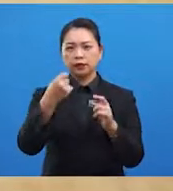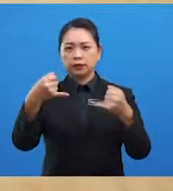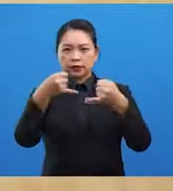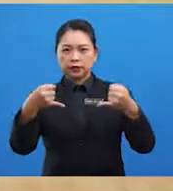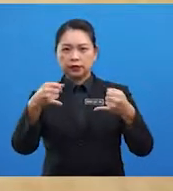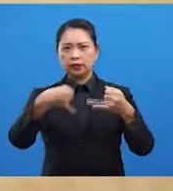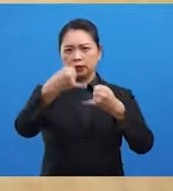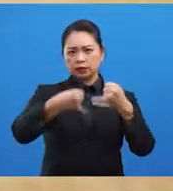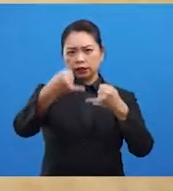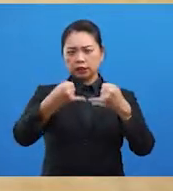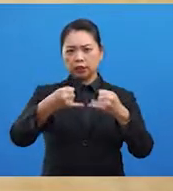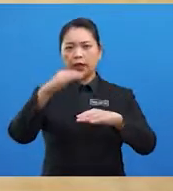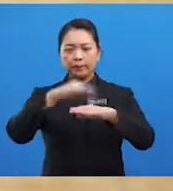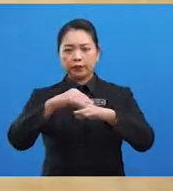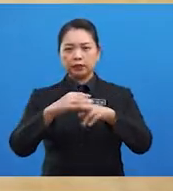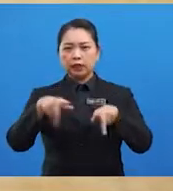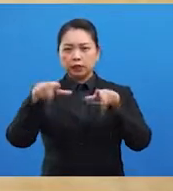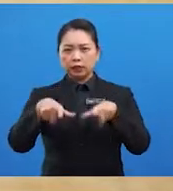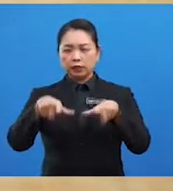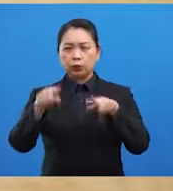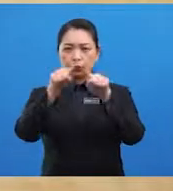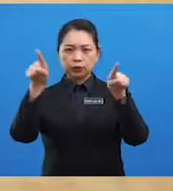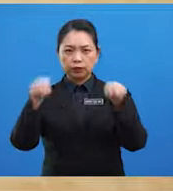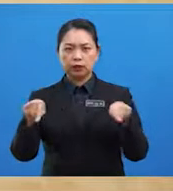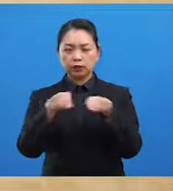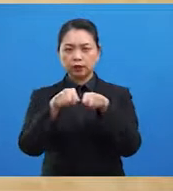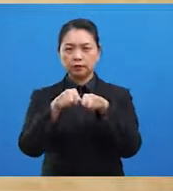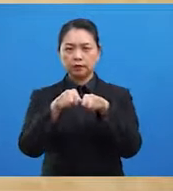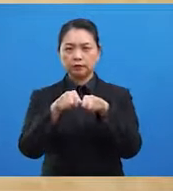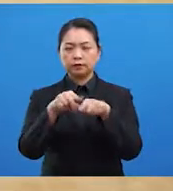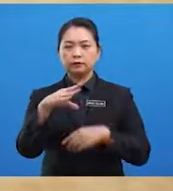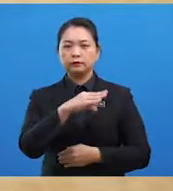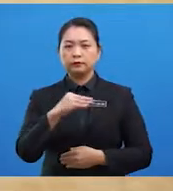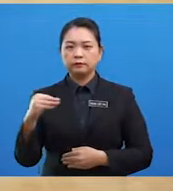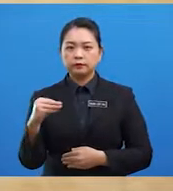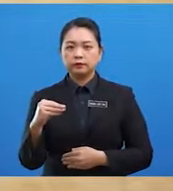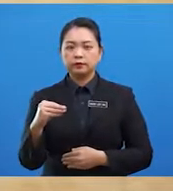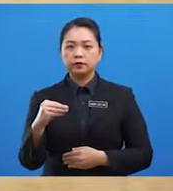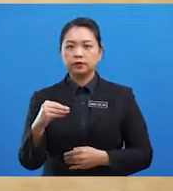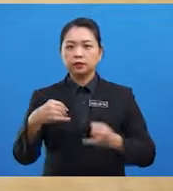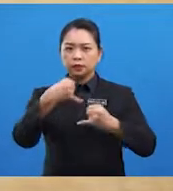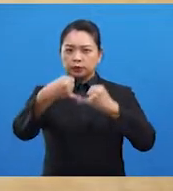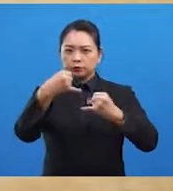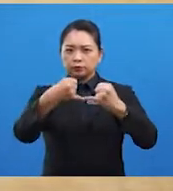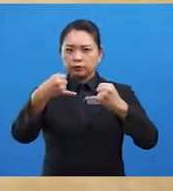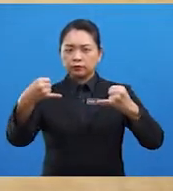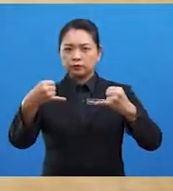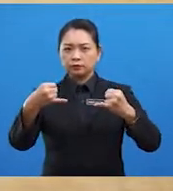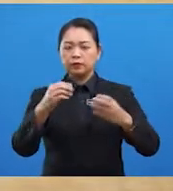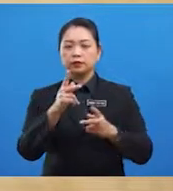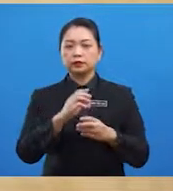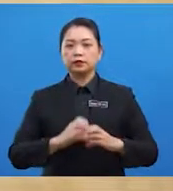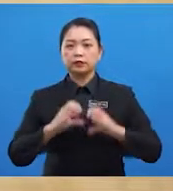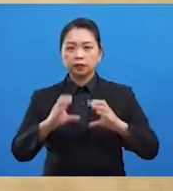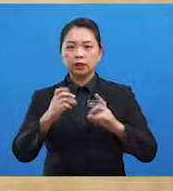yang diingkat pada tablet kayu segi empat tepat dan simpul yang diletakkan secara